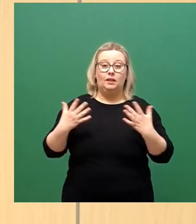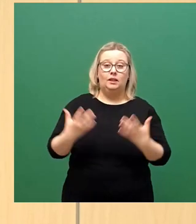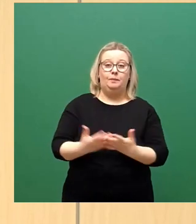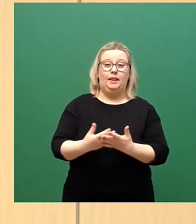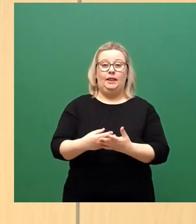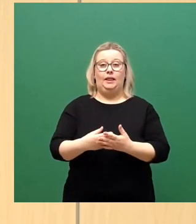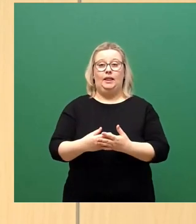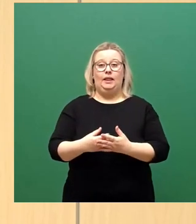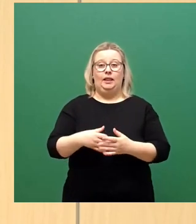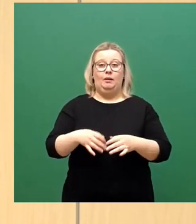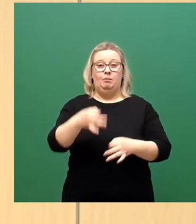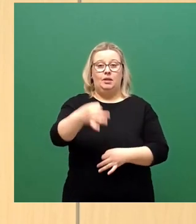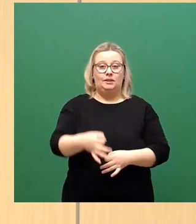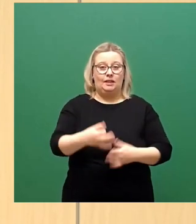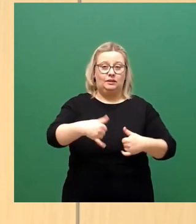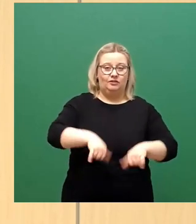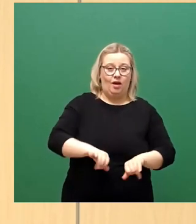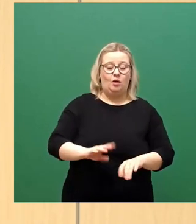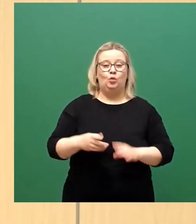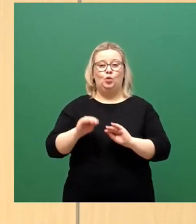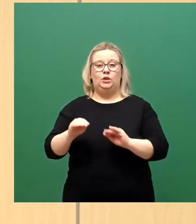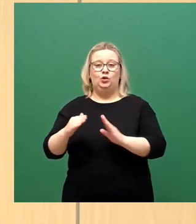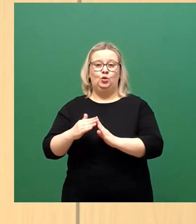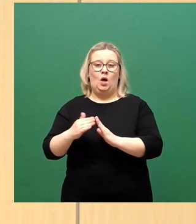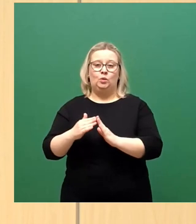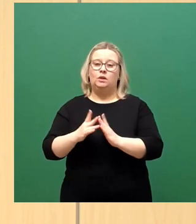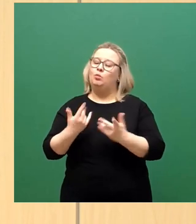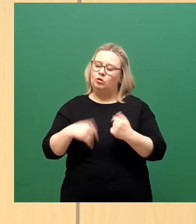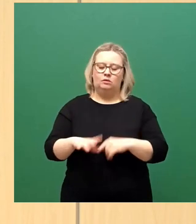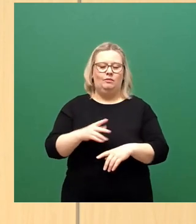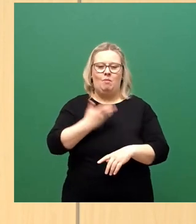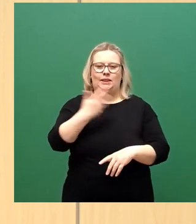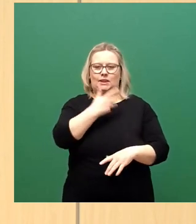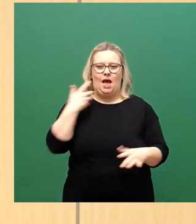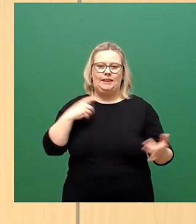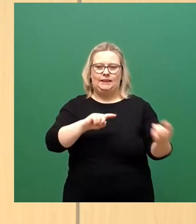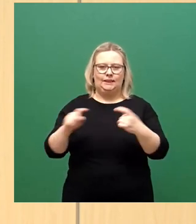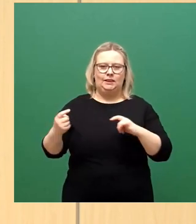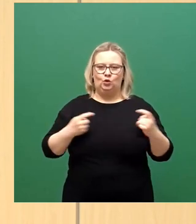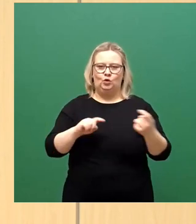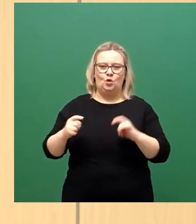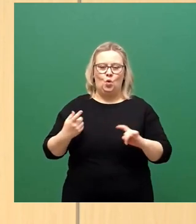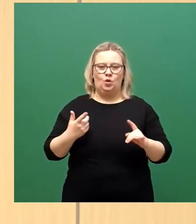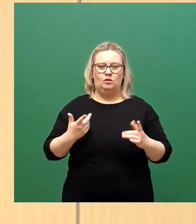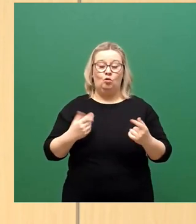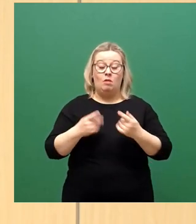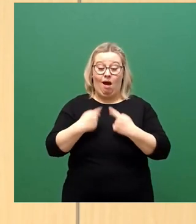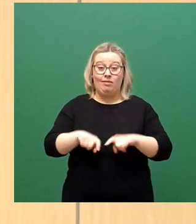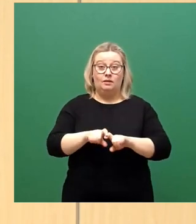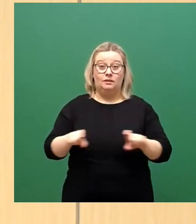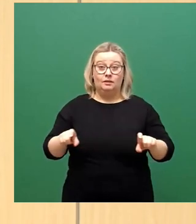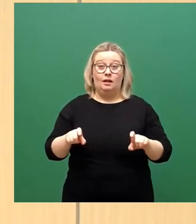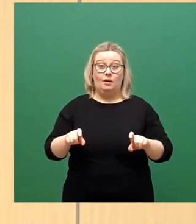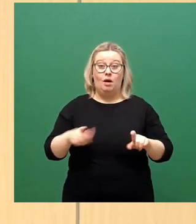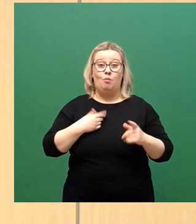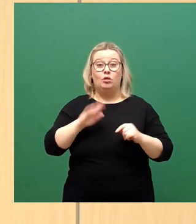oder Unterricht zu Hause ist seit langem eines der umstrittensten Themen in der Pandemie und bei kaum einem anderen Thema verstellen ideologische